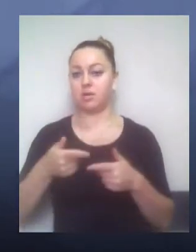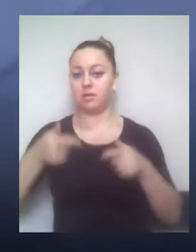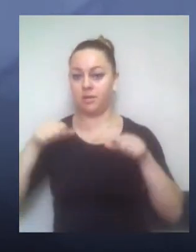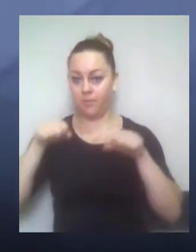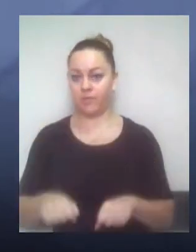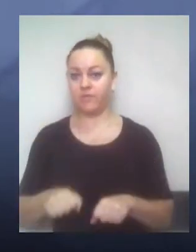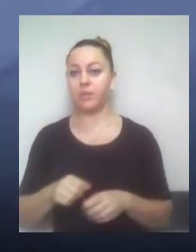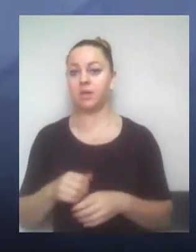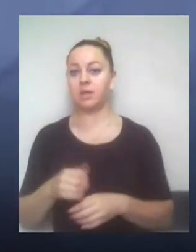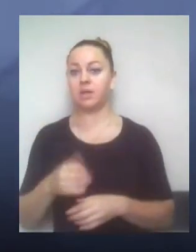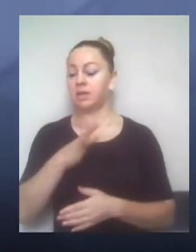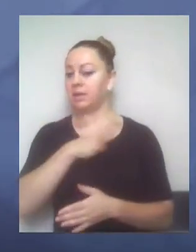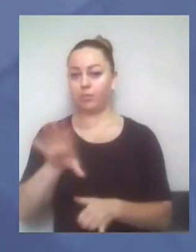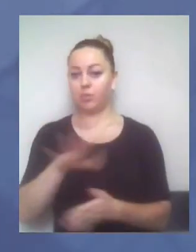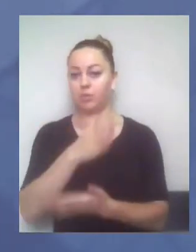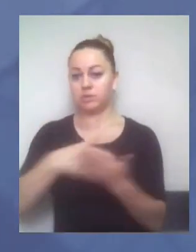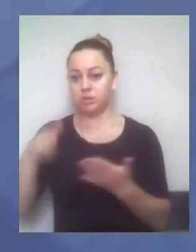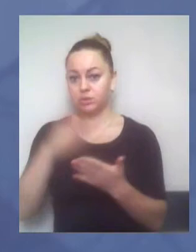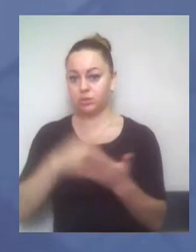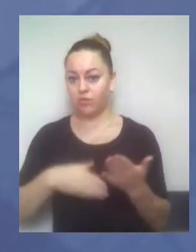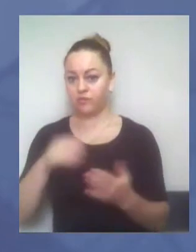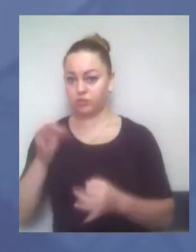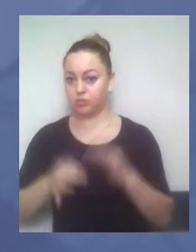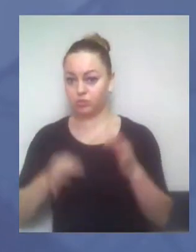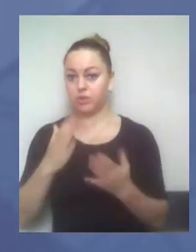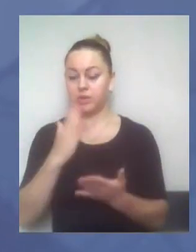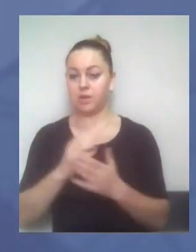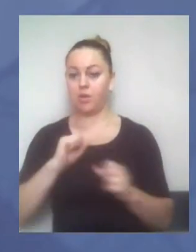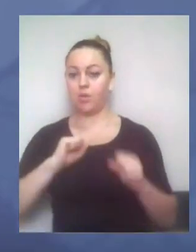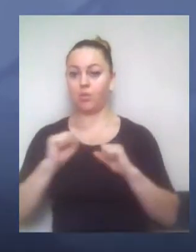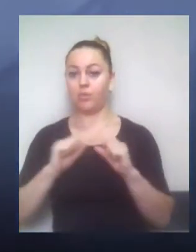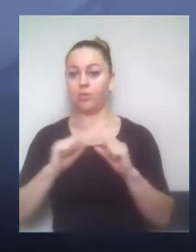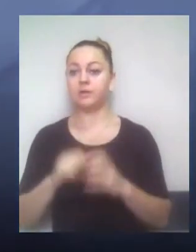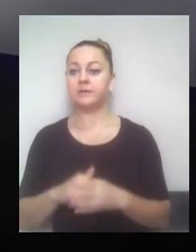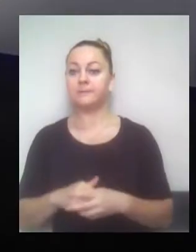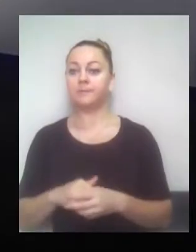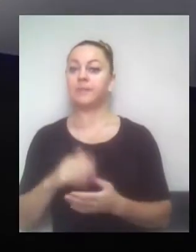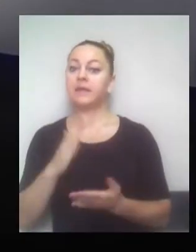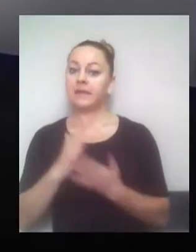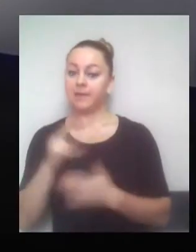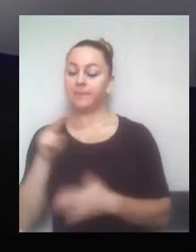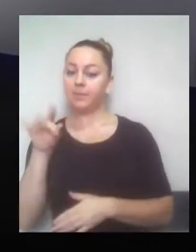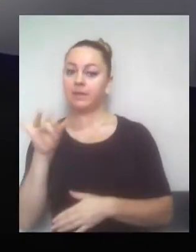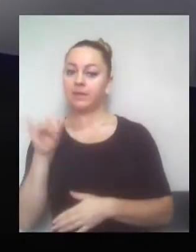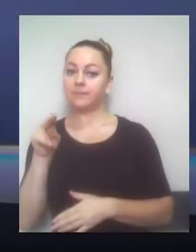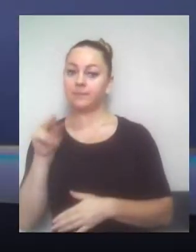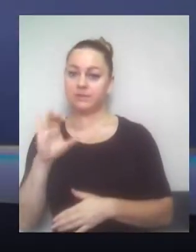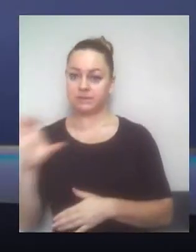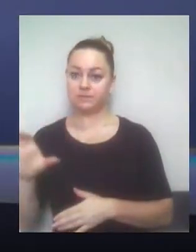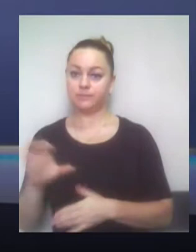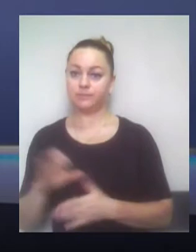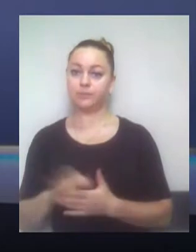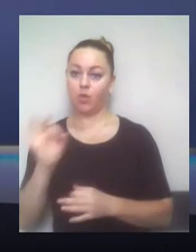скосовывались не в судовом порядке, а также саме управление... То есть еще раз, есть припис, который прямо указывает на то, что